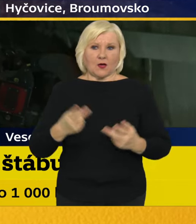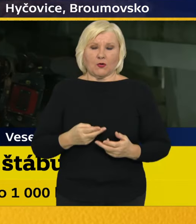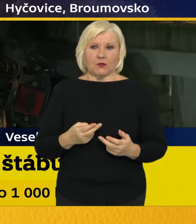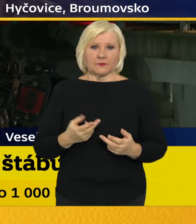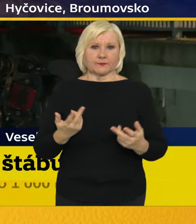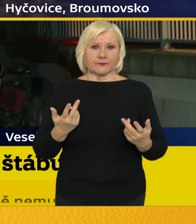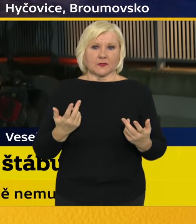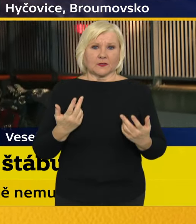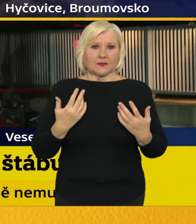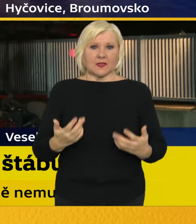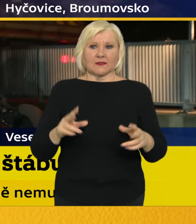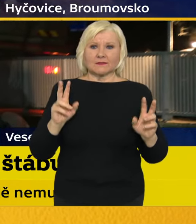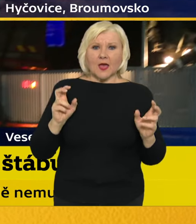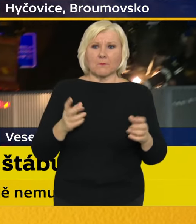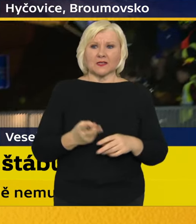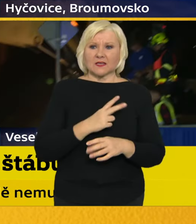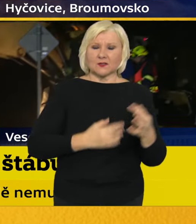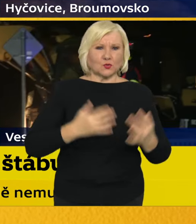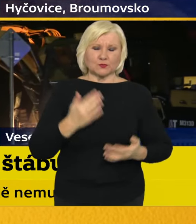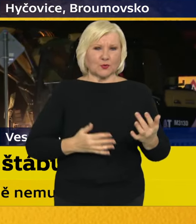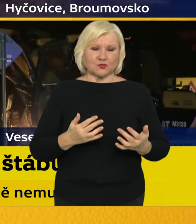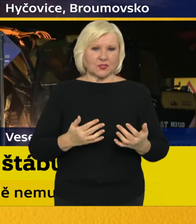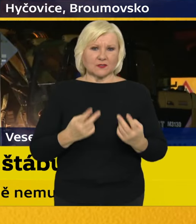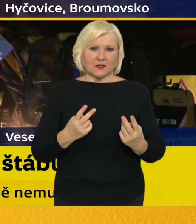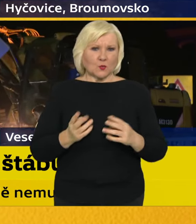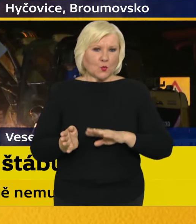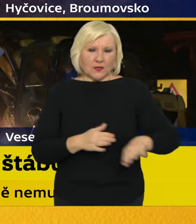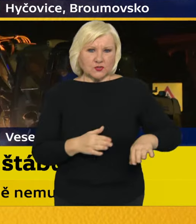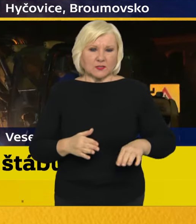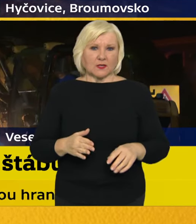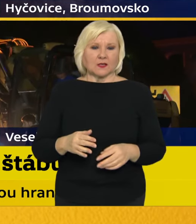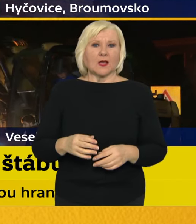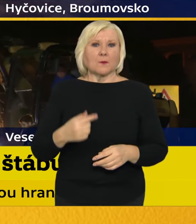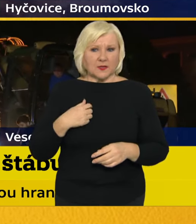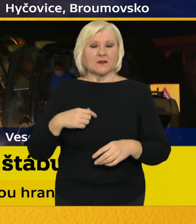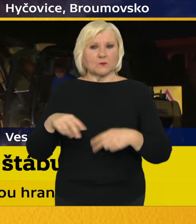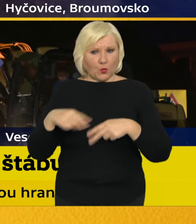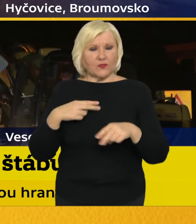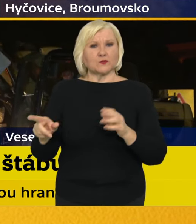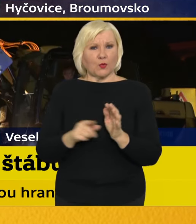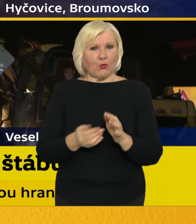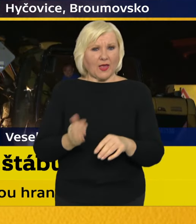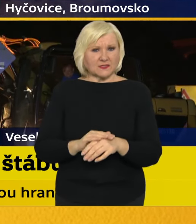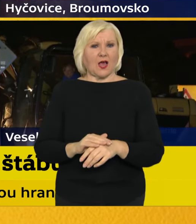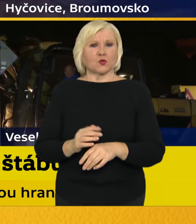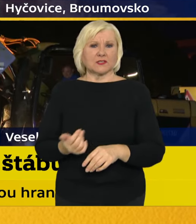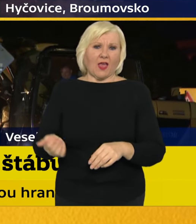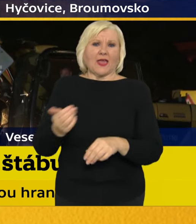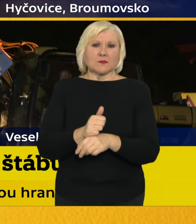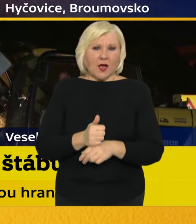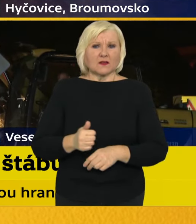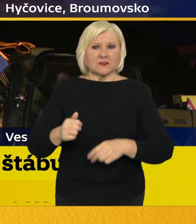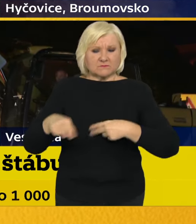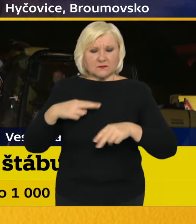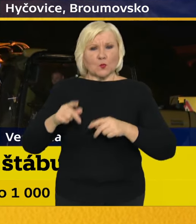a v jaké jsme fázi státního rozpočtu. My v tuto chvíli víme a tak o tom hovoříme i z hejtmany, i ze starosty, že musíme spojit cíly, musíme